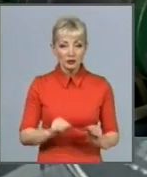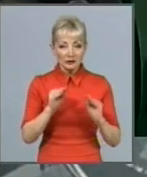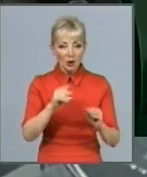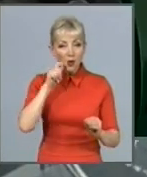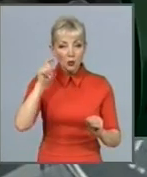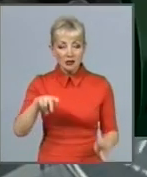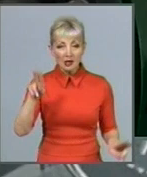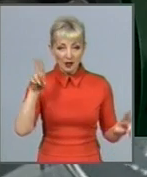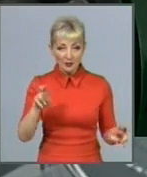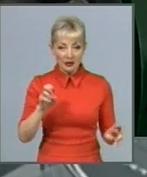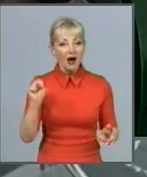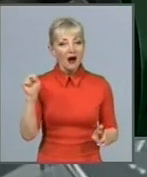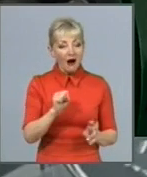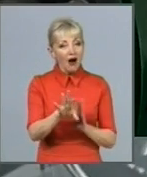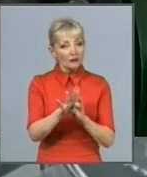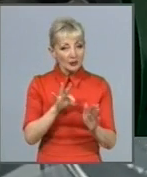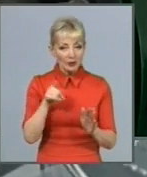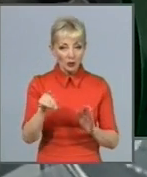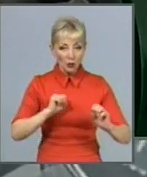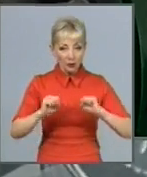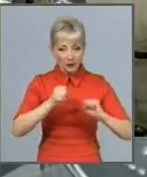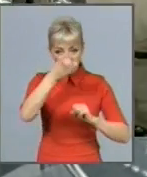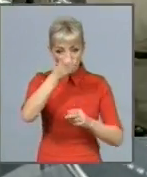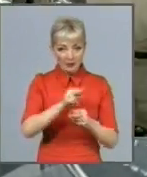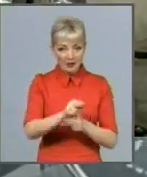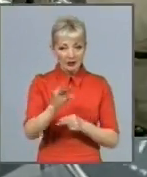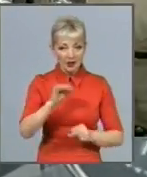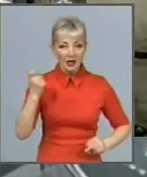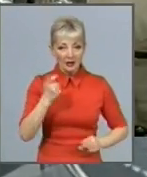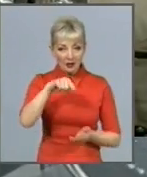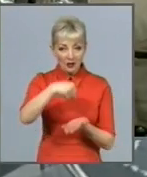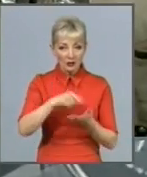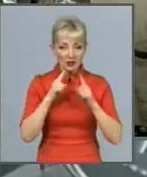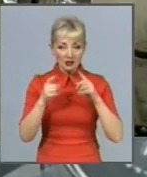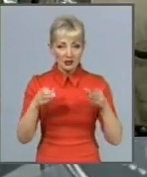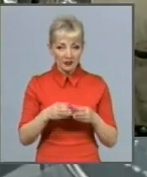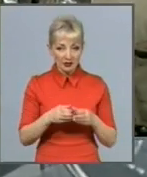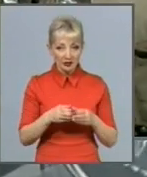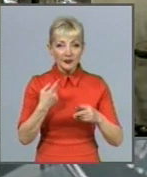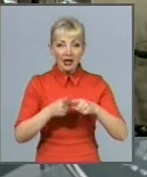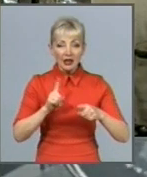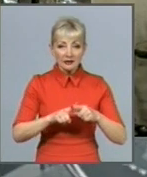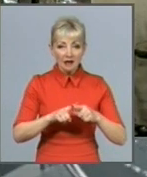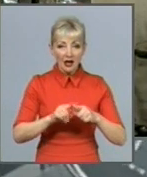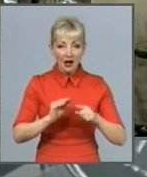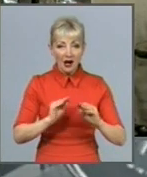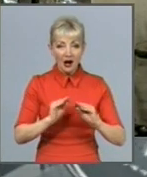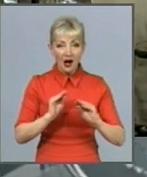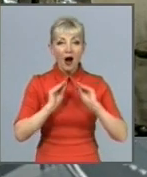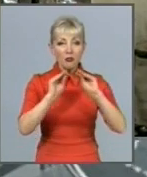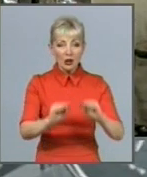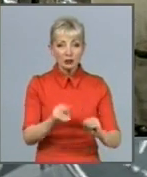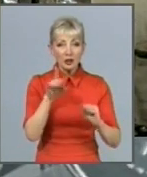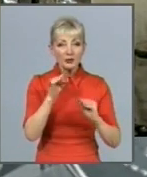А от обрали її управління освіти та Харківська міська рада. Дане обладнання дозволить при збереженні комфортних умов у